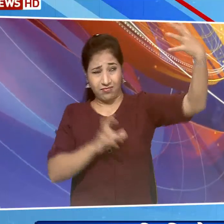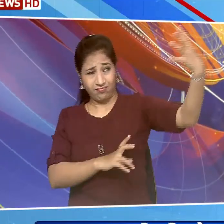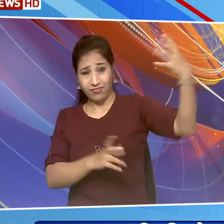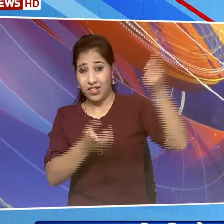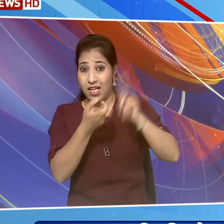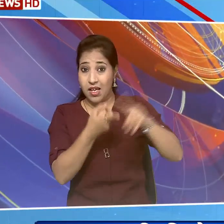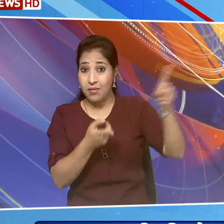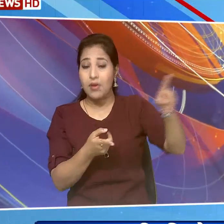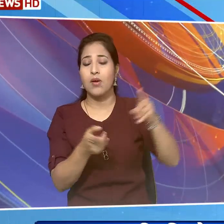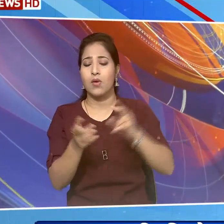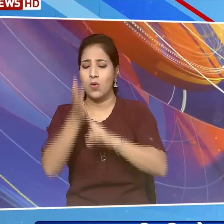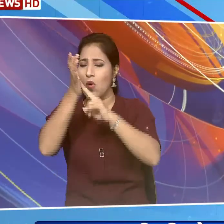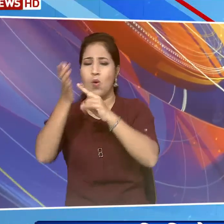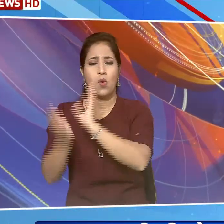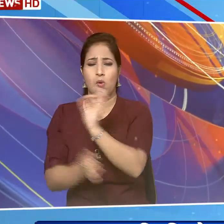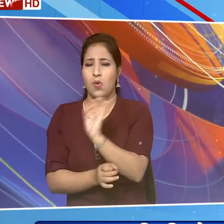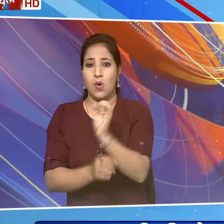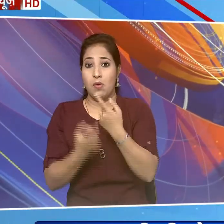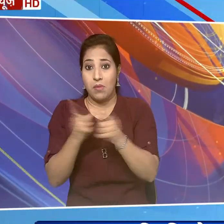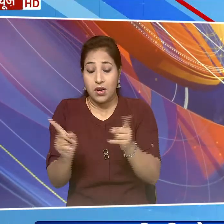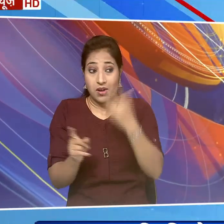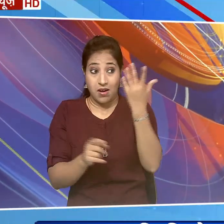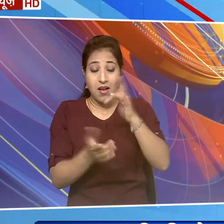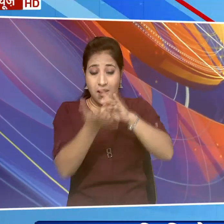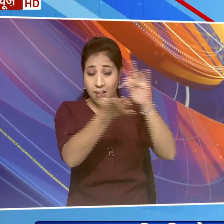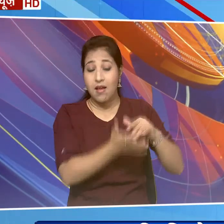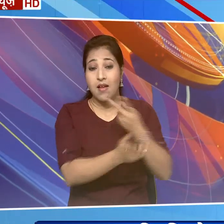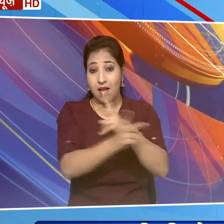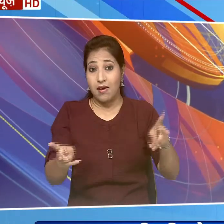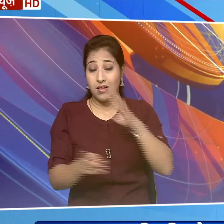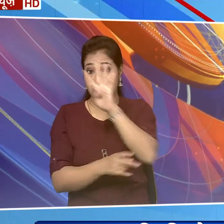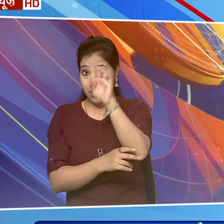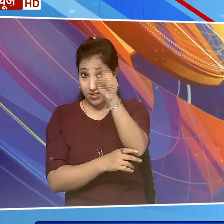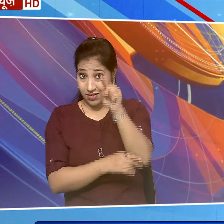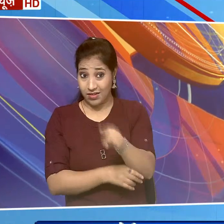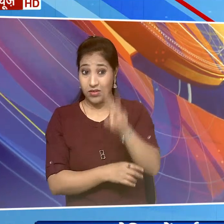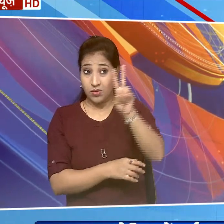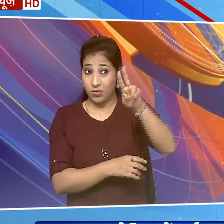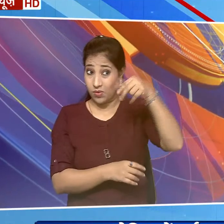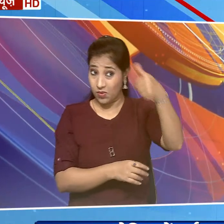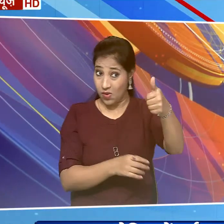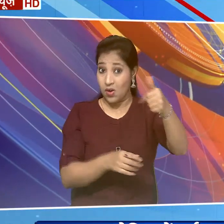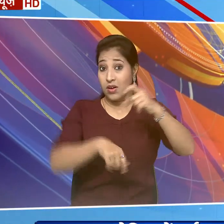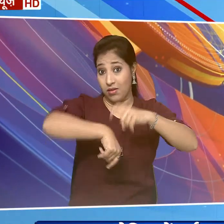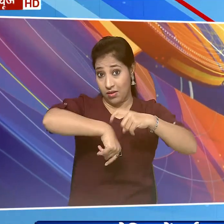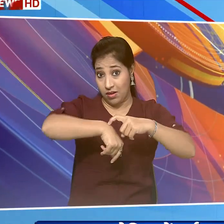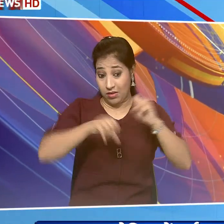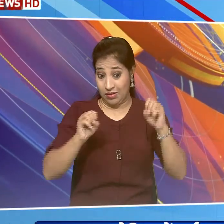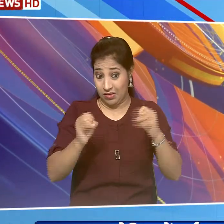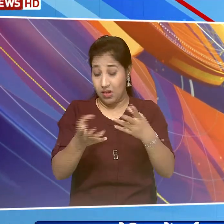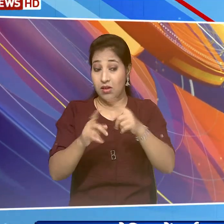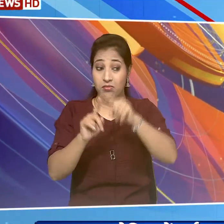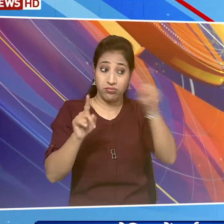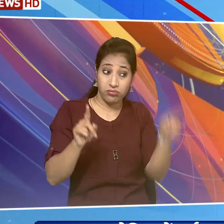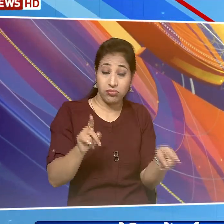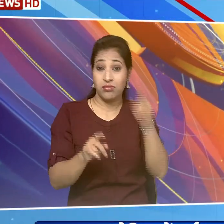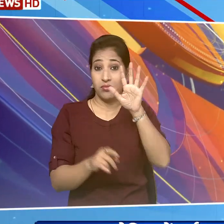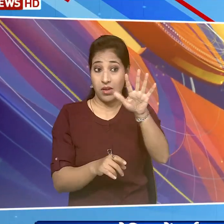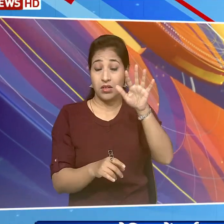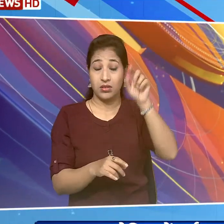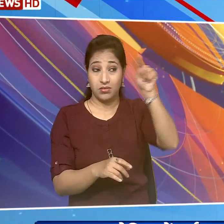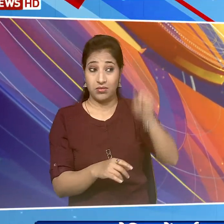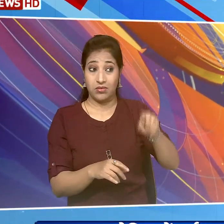को छोड़ कर कई भागों में लोग शाम चार बच कर 29 मिनट से लेकर शाम पांच बच कर 42 मिनट तक